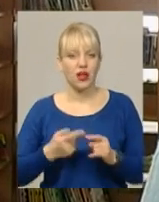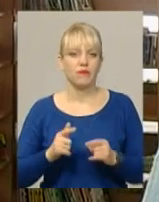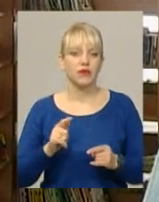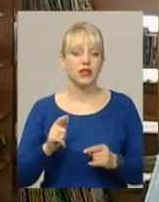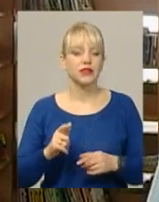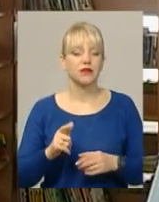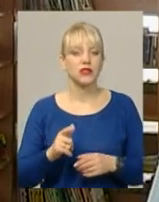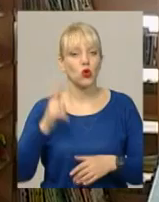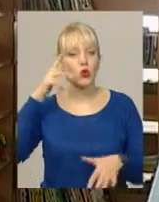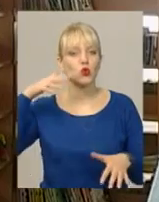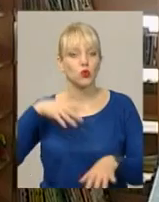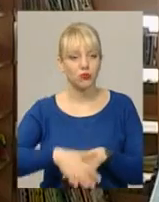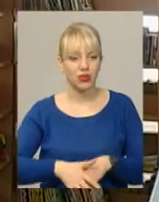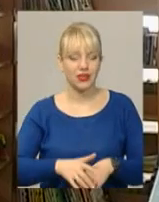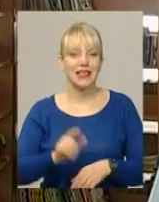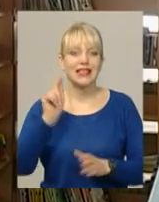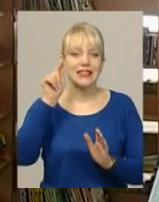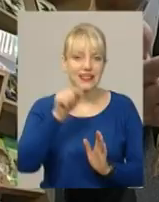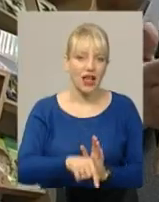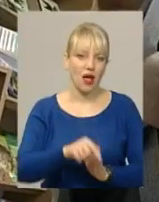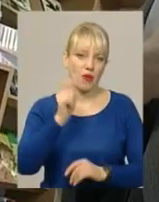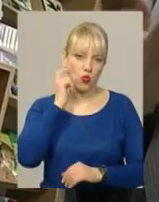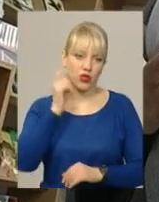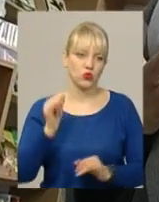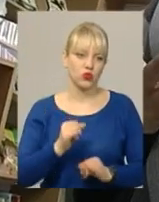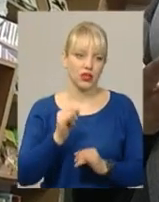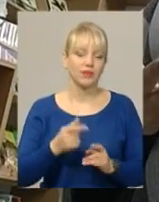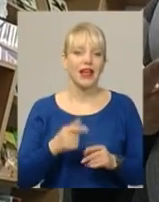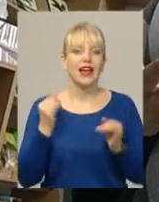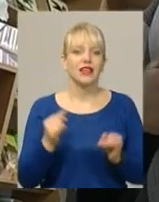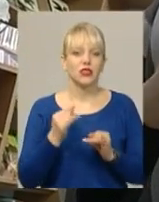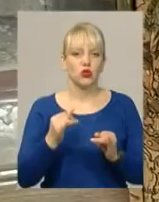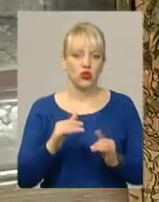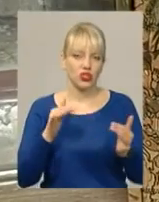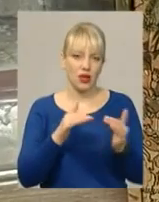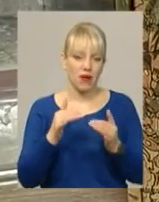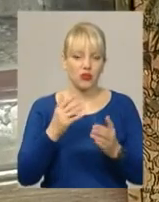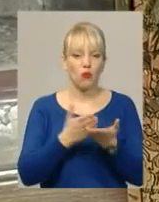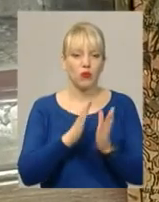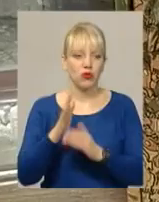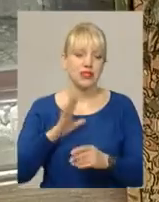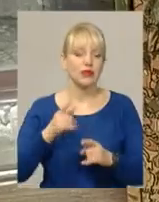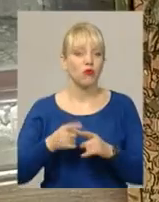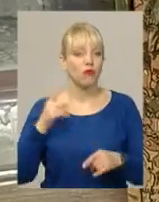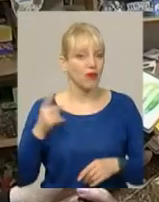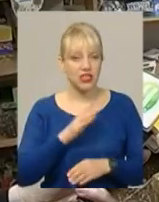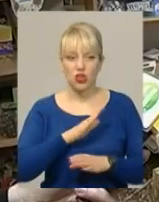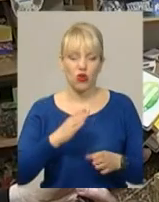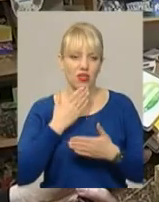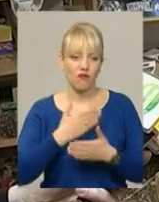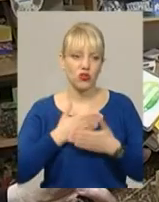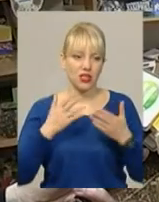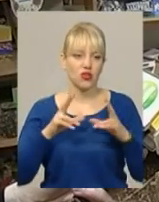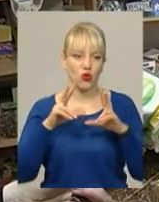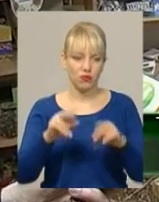зрозуміти саме українську історію. Історичний батл в бібліотеці відбувся вперше, але не востаннє, обіцяє Тамара Козицька.